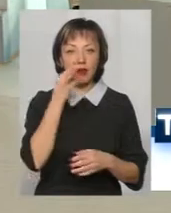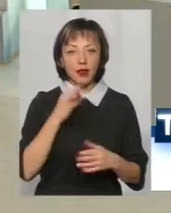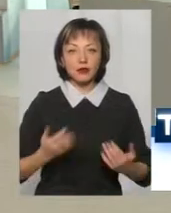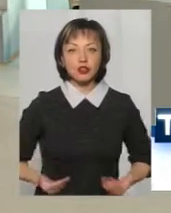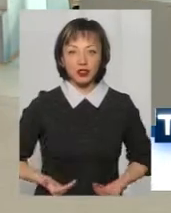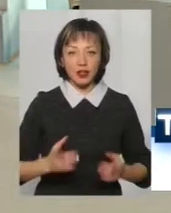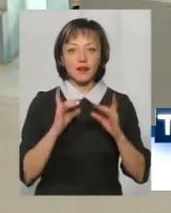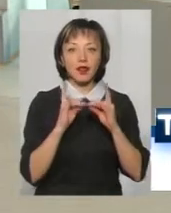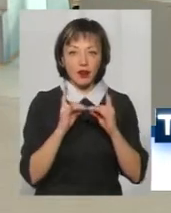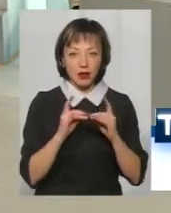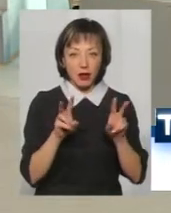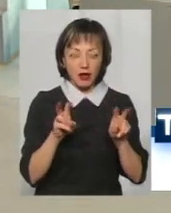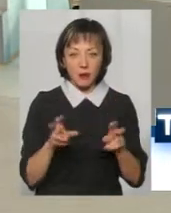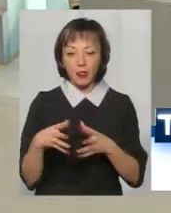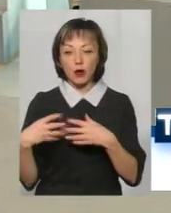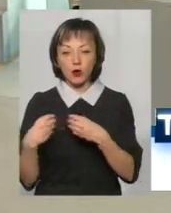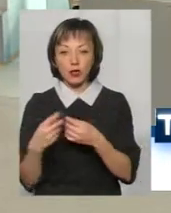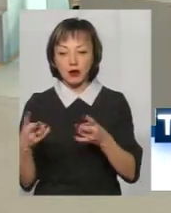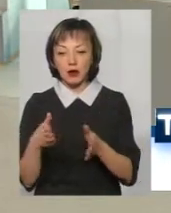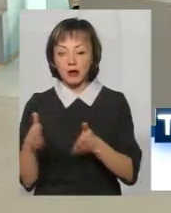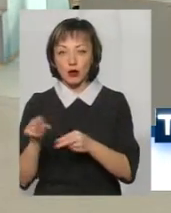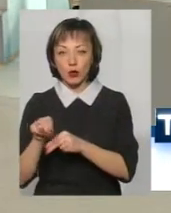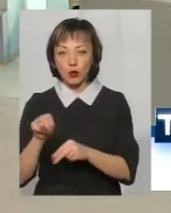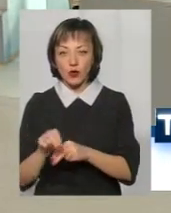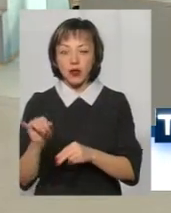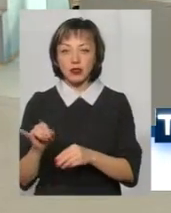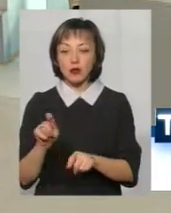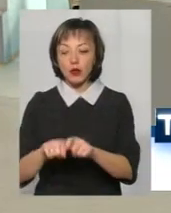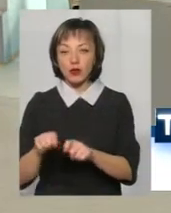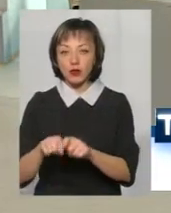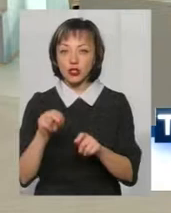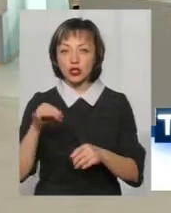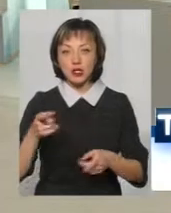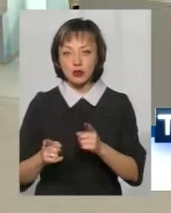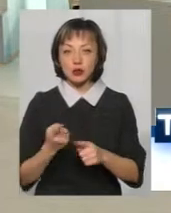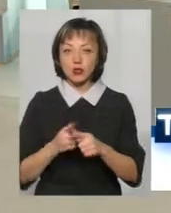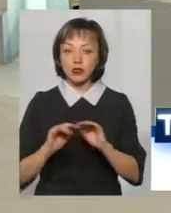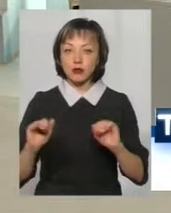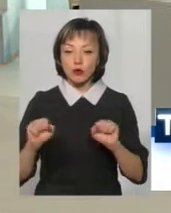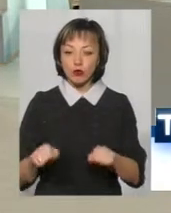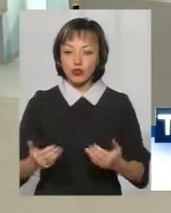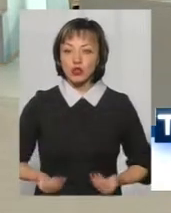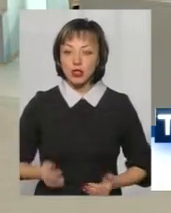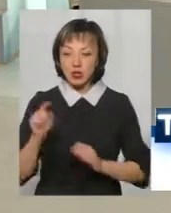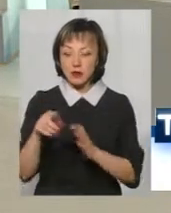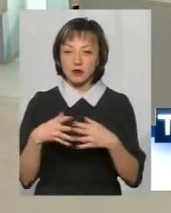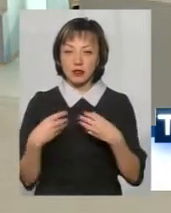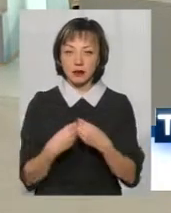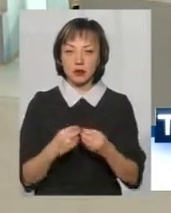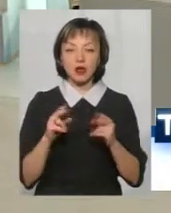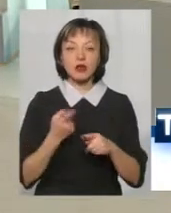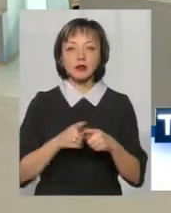в інтернаті, родини, які треба підготувати і проконтролювати, чи дійсно ці діти можуть жити у тих родинах, як це